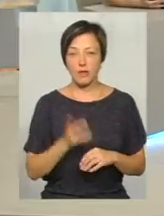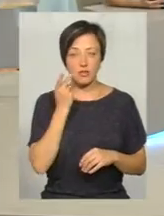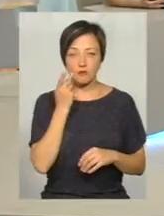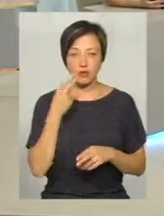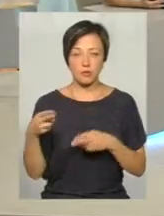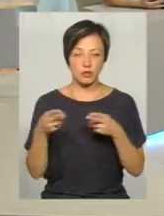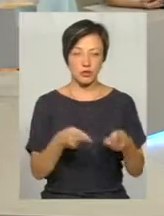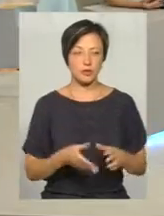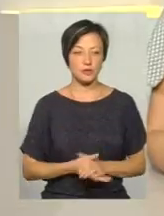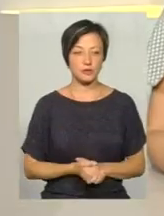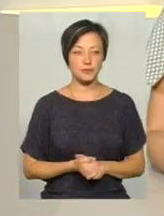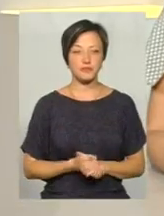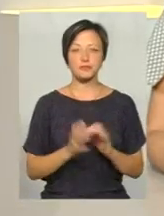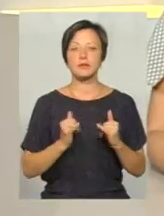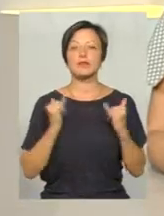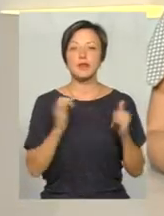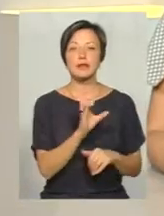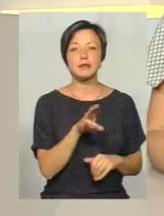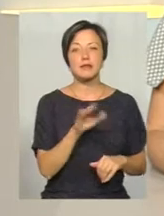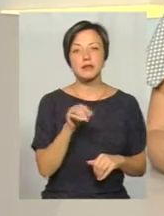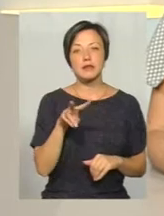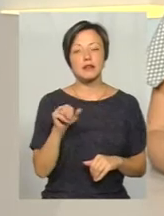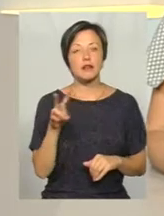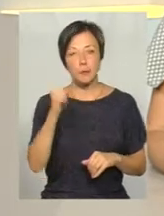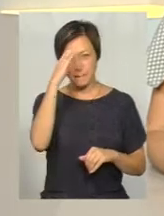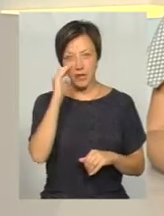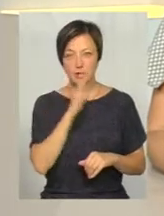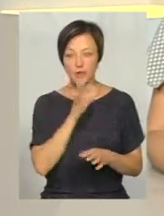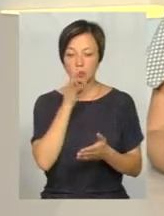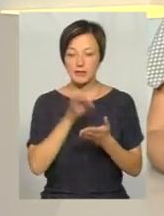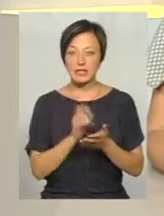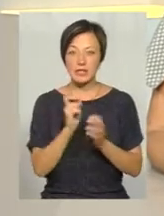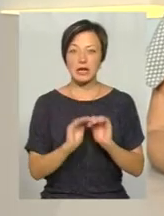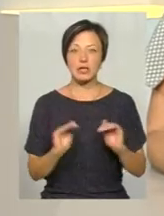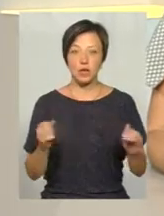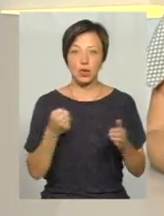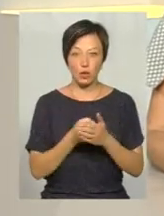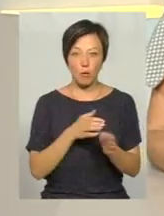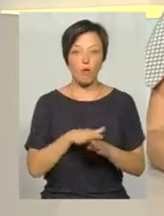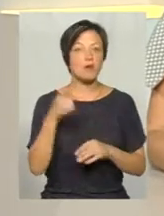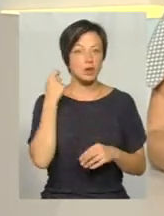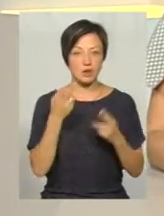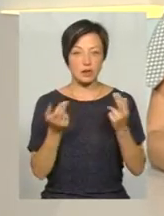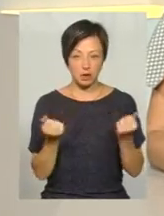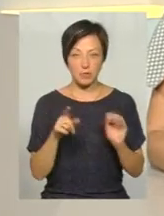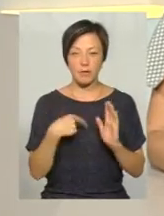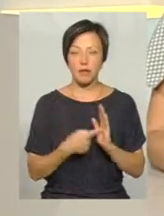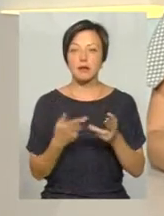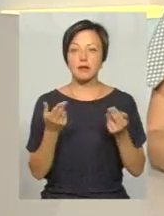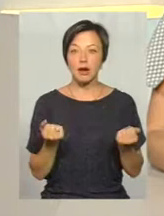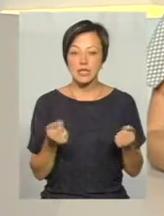Зрозуміло. Прошу, пані Светлано, батьки відповідають за дітей до їхнього повноліття, так? Так,